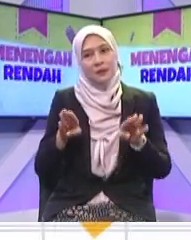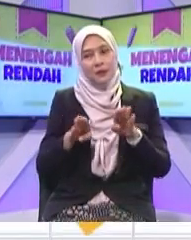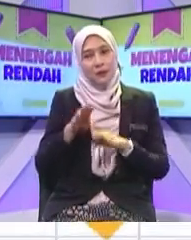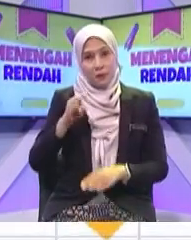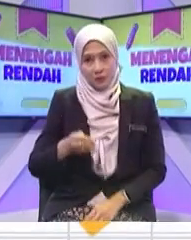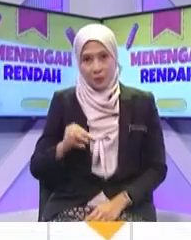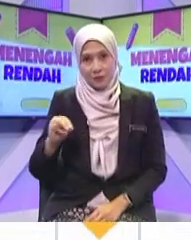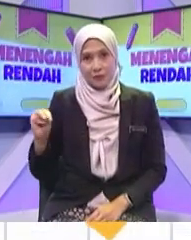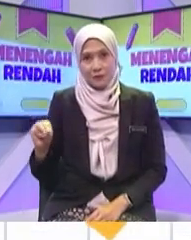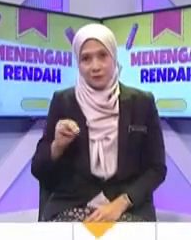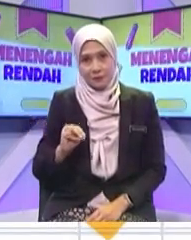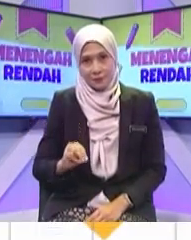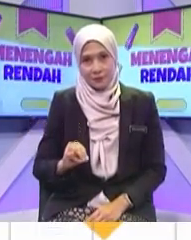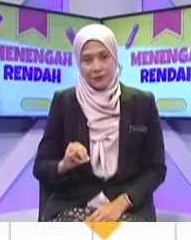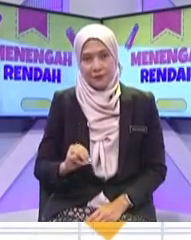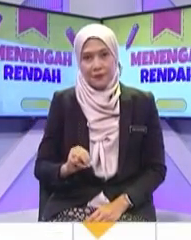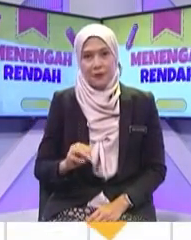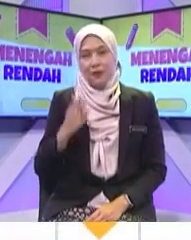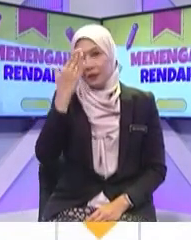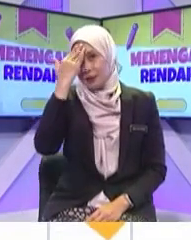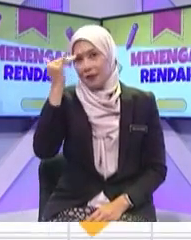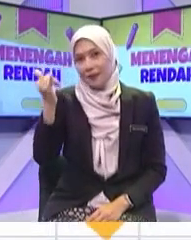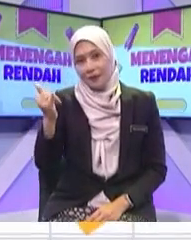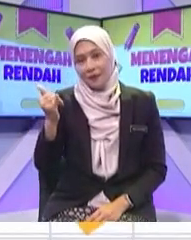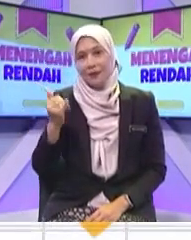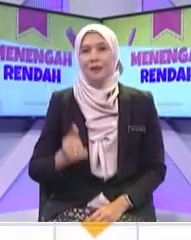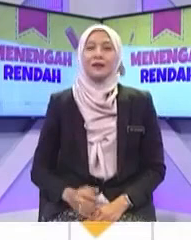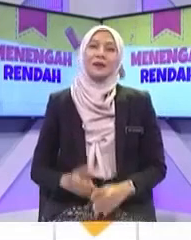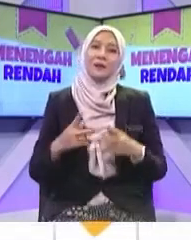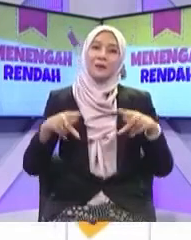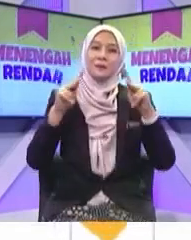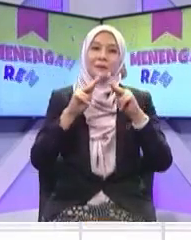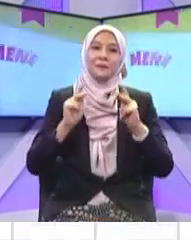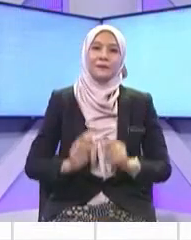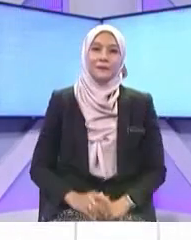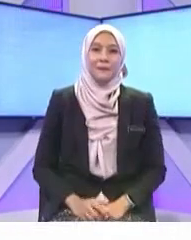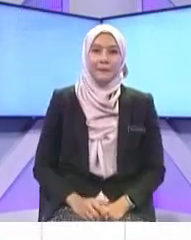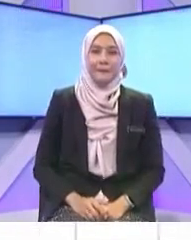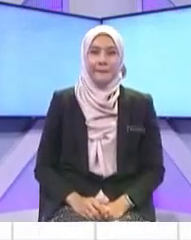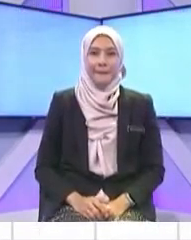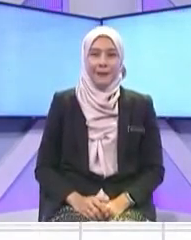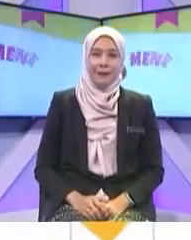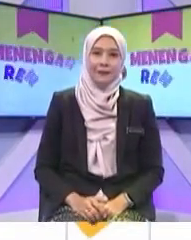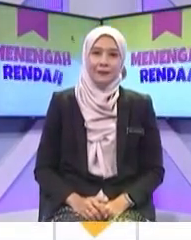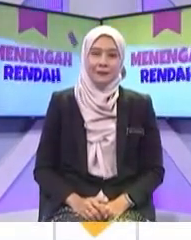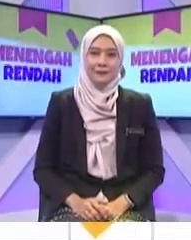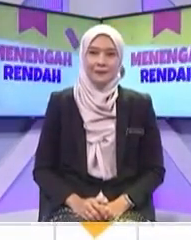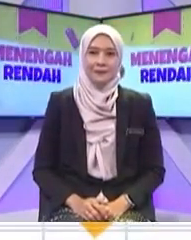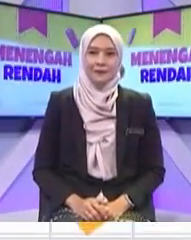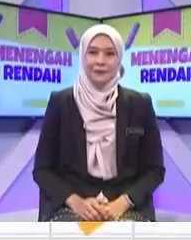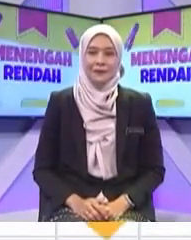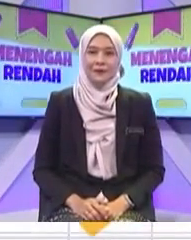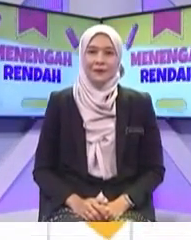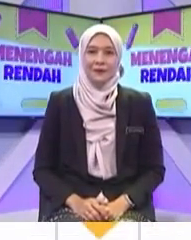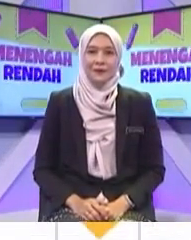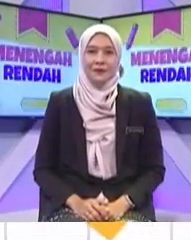cemerlang Baik Ivan confirm Murid cemerlang Haa Nak cerita cikgu Khalif Okey Siapa dulu Khalif ke Fahim Dulu